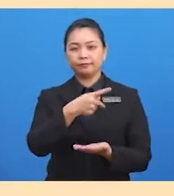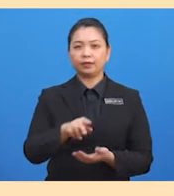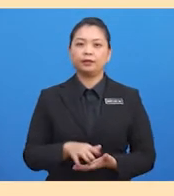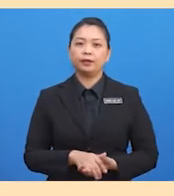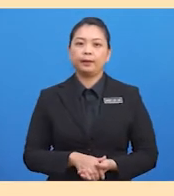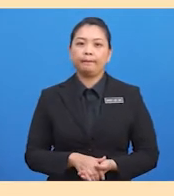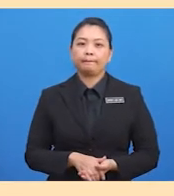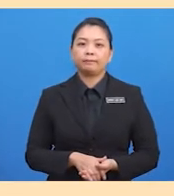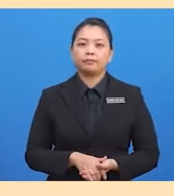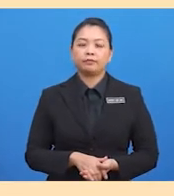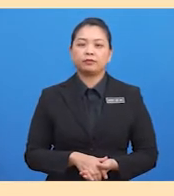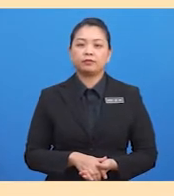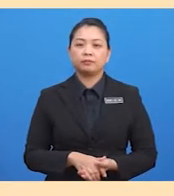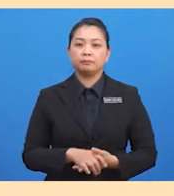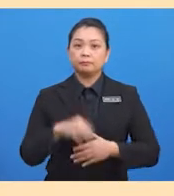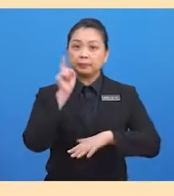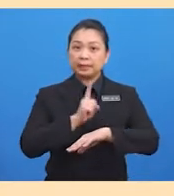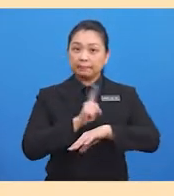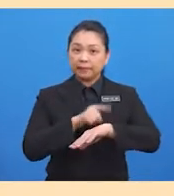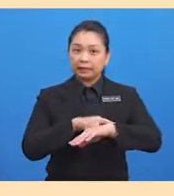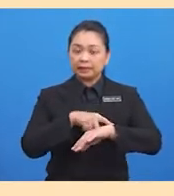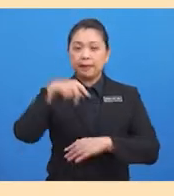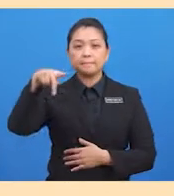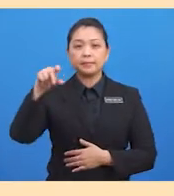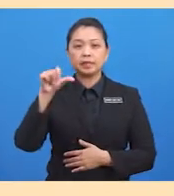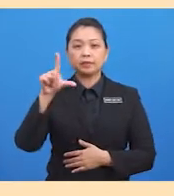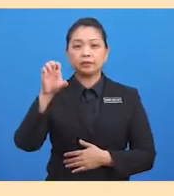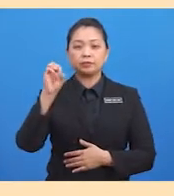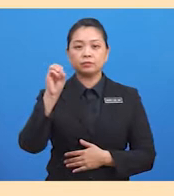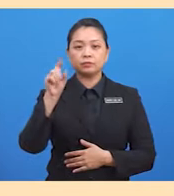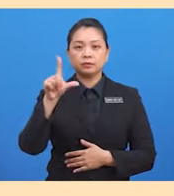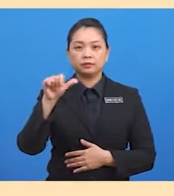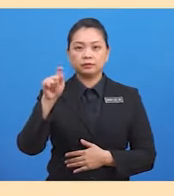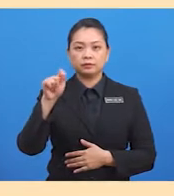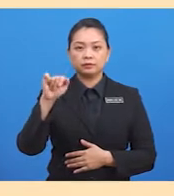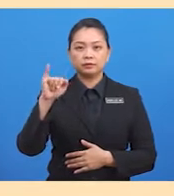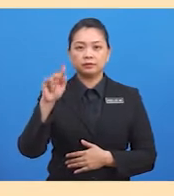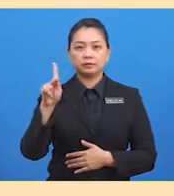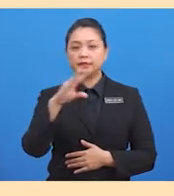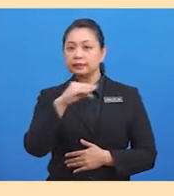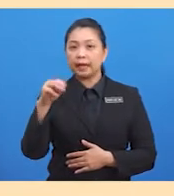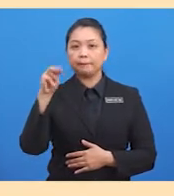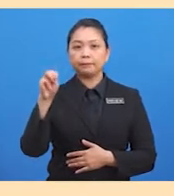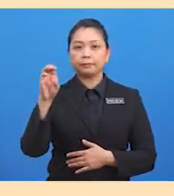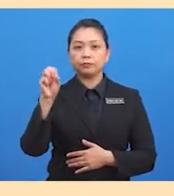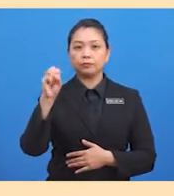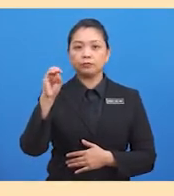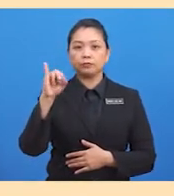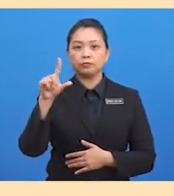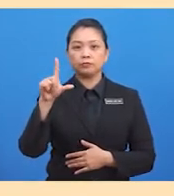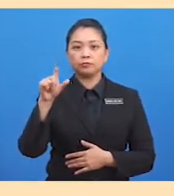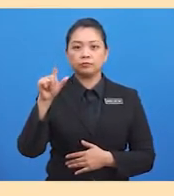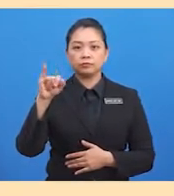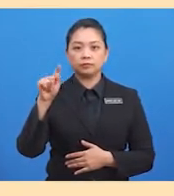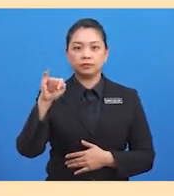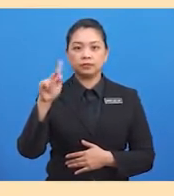Pada zaman paleolitik dan zaman mesolitik, manusia telahpun mula menghasilkan lukisan gua yang